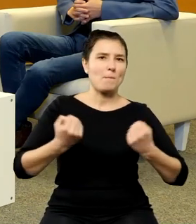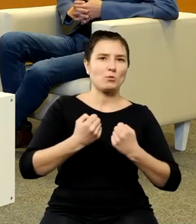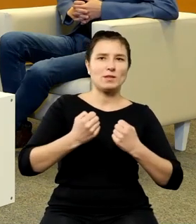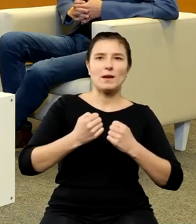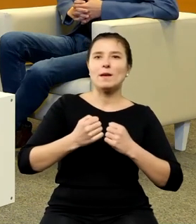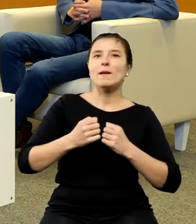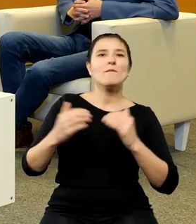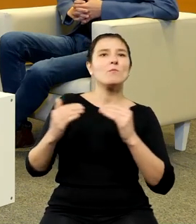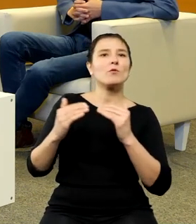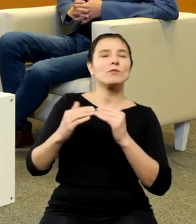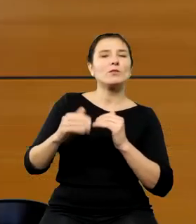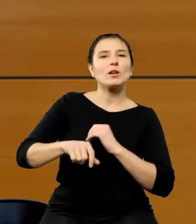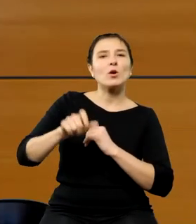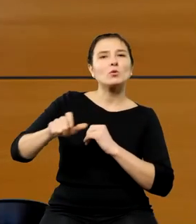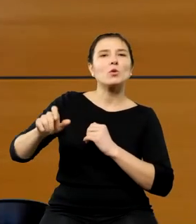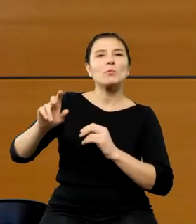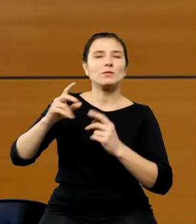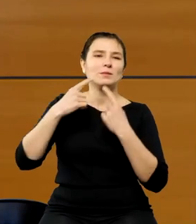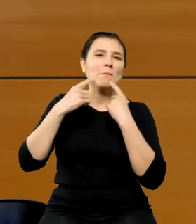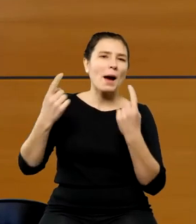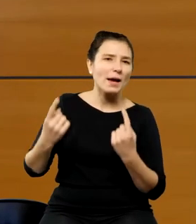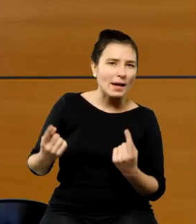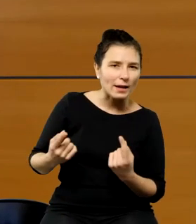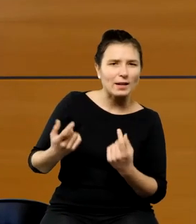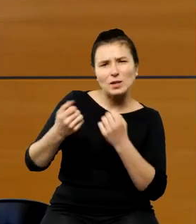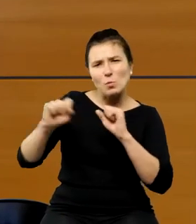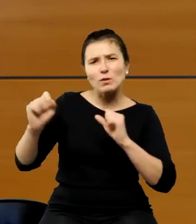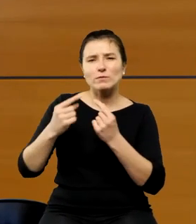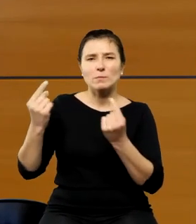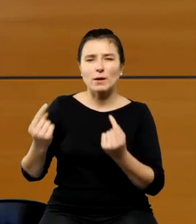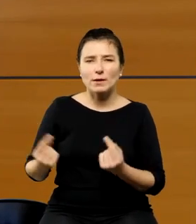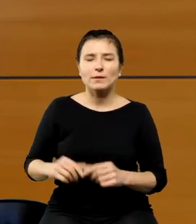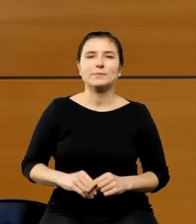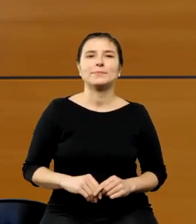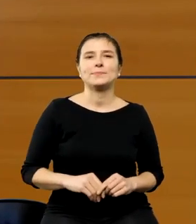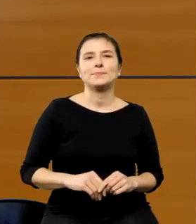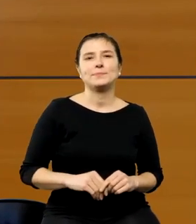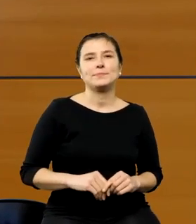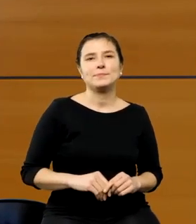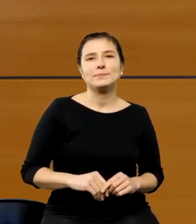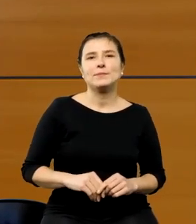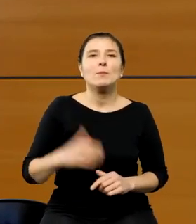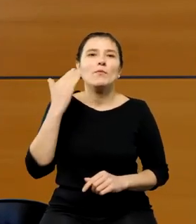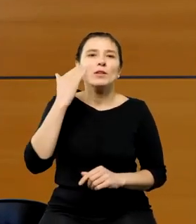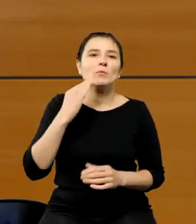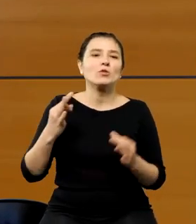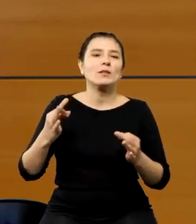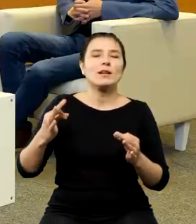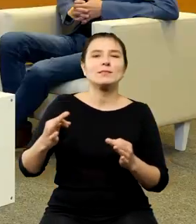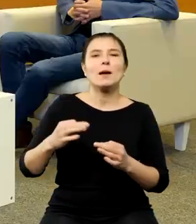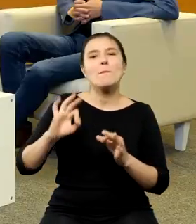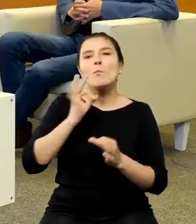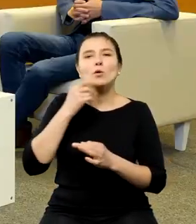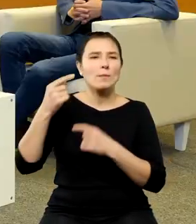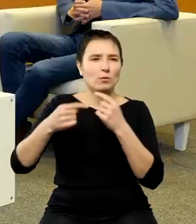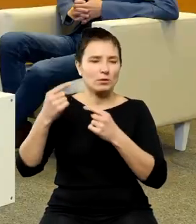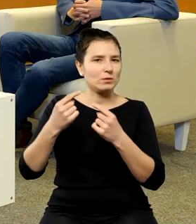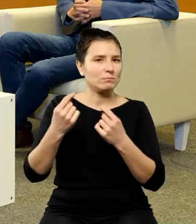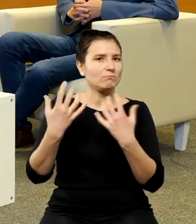do tej najmłodszej w tym wypadku publiczności która jest jedną z najbardziej wymagającym to tylko